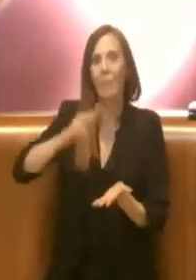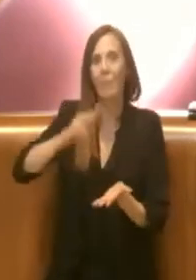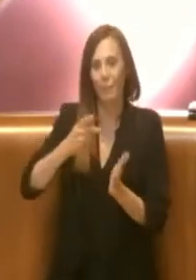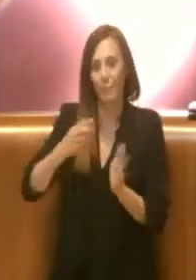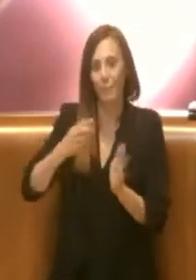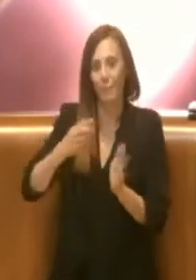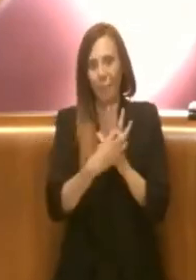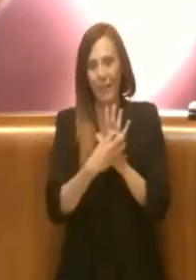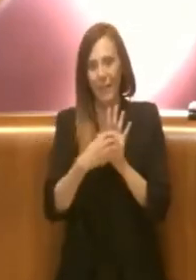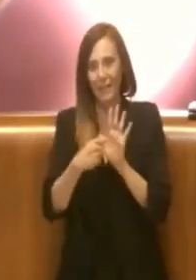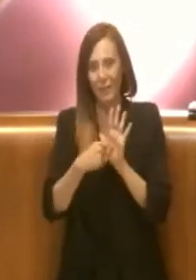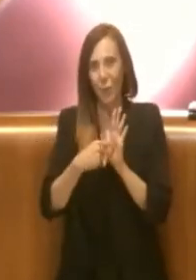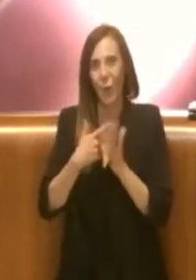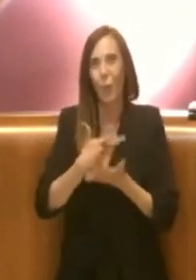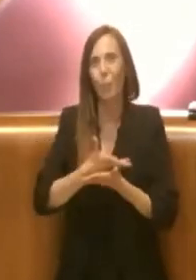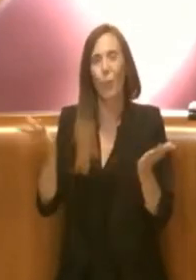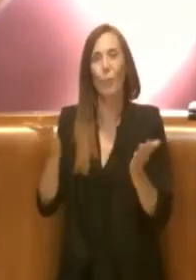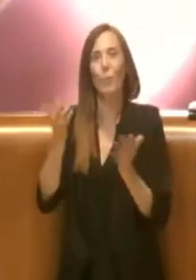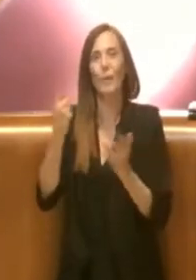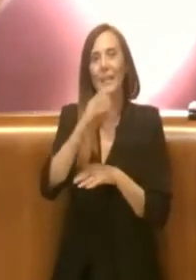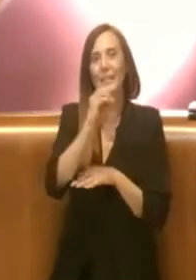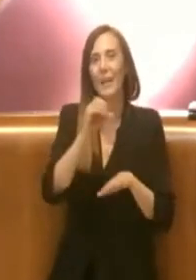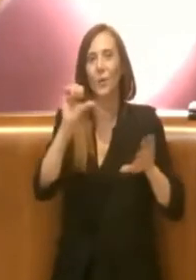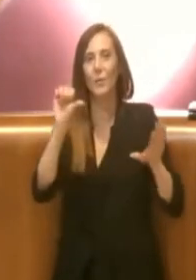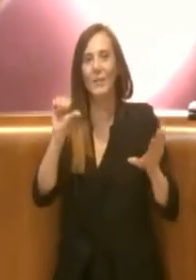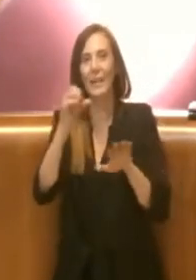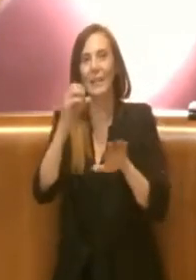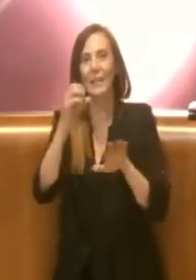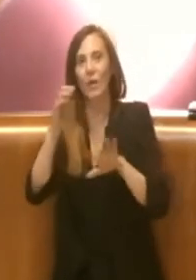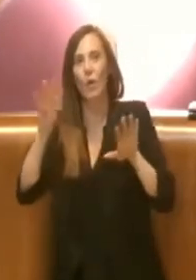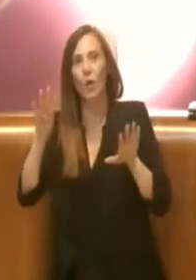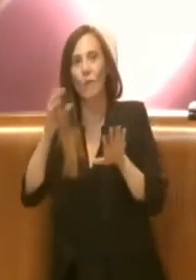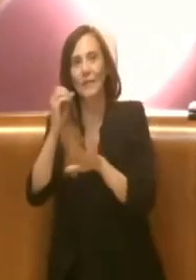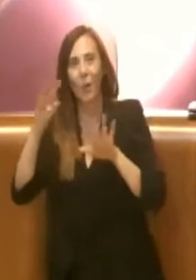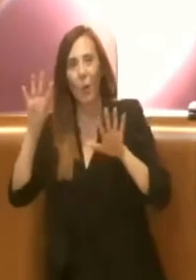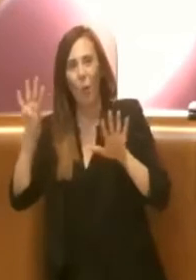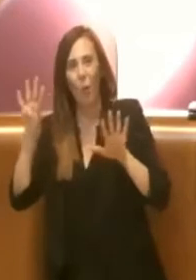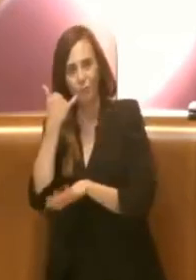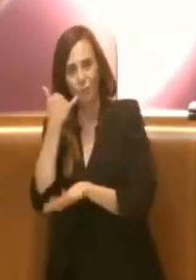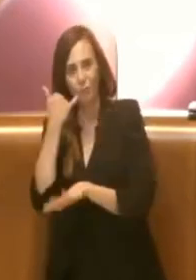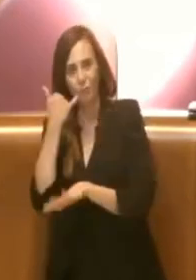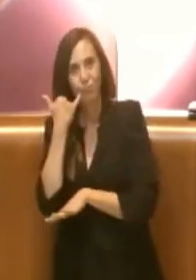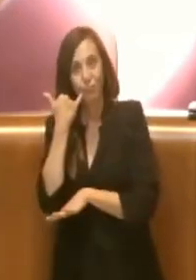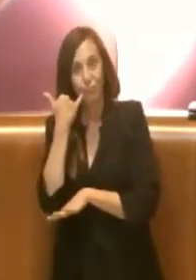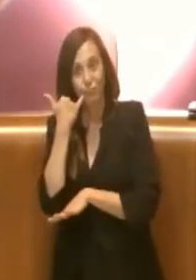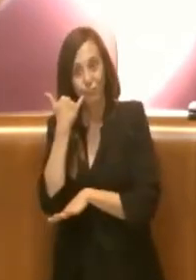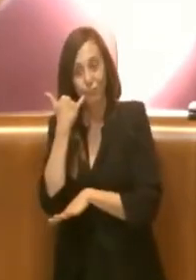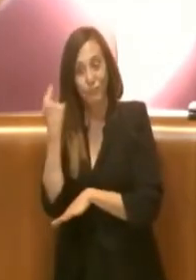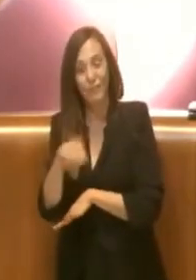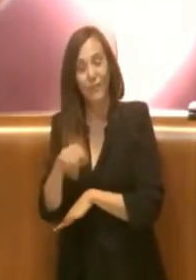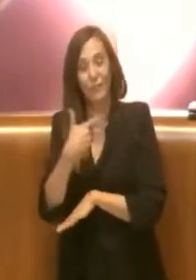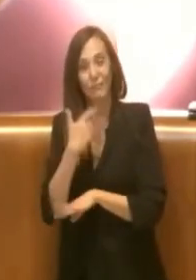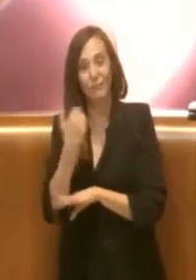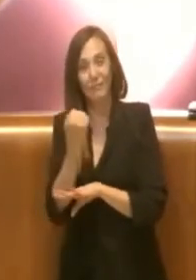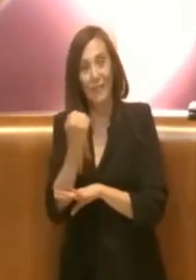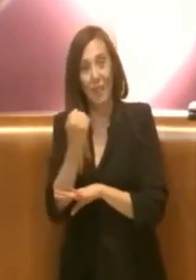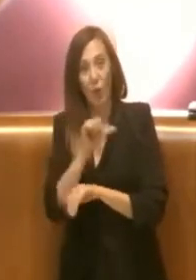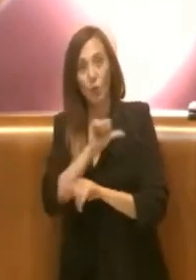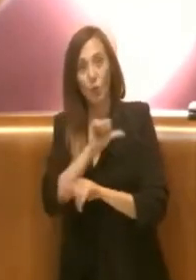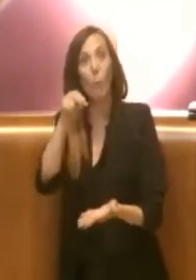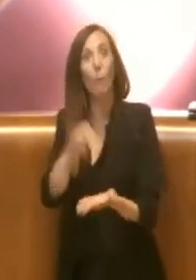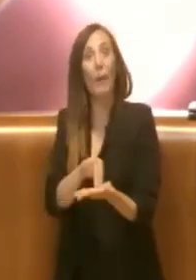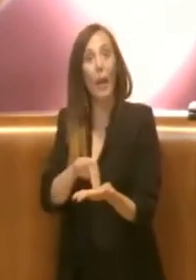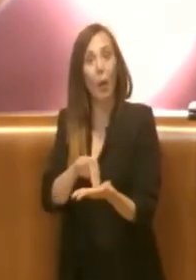060609 anche con ulteriori funzioni rispetto a quelle che prevedono poi non solo la